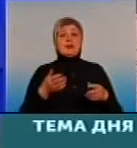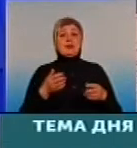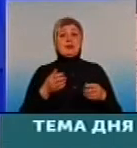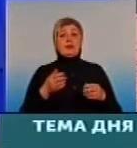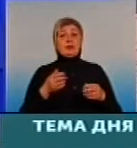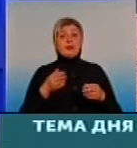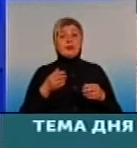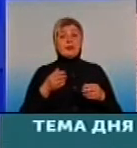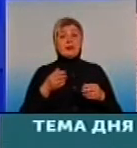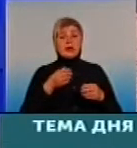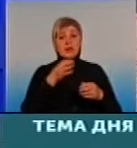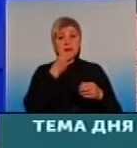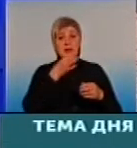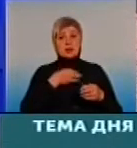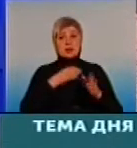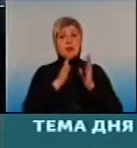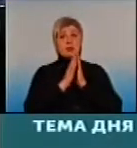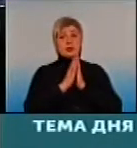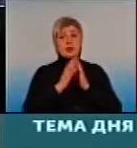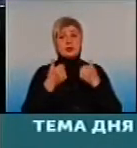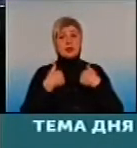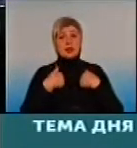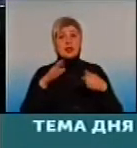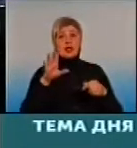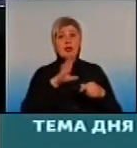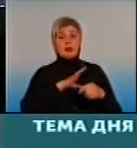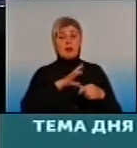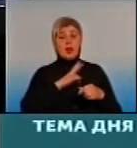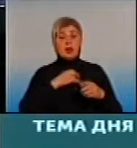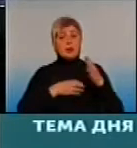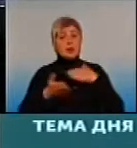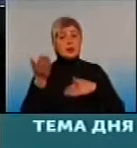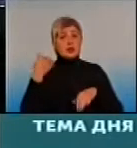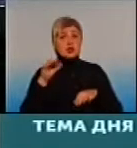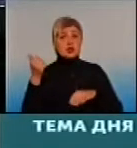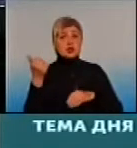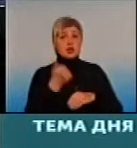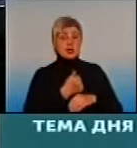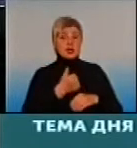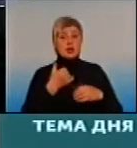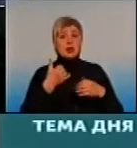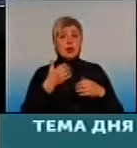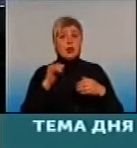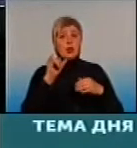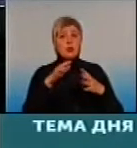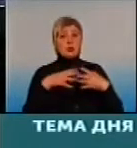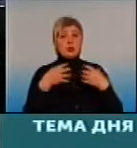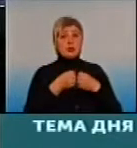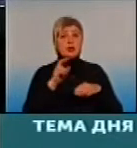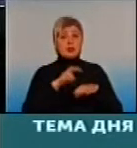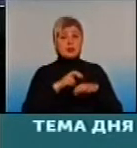Здравствуйте. Скажіть, будь ласка, я була на прошедшій неделе у семейного врача,